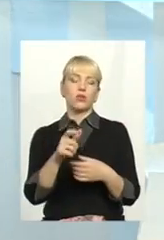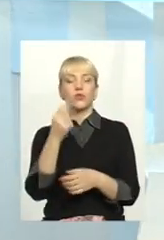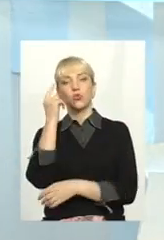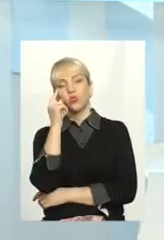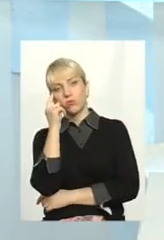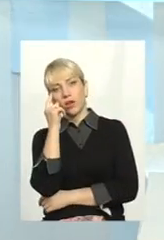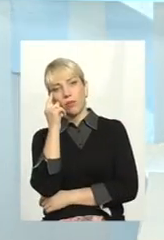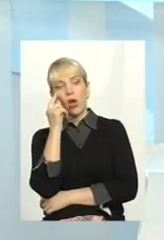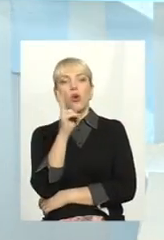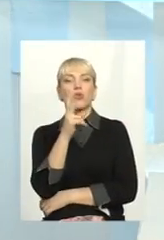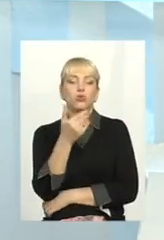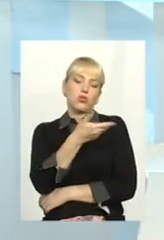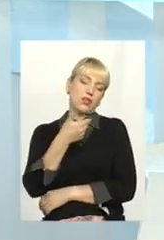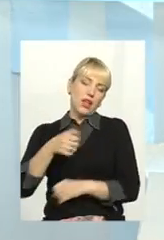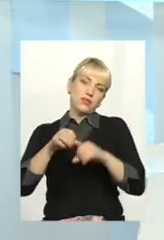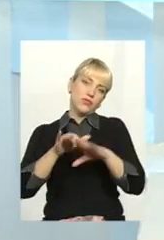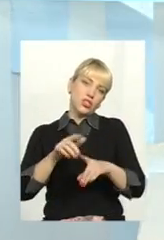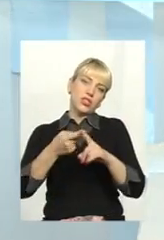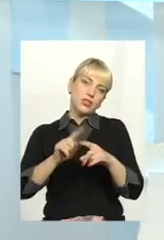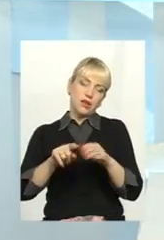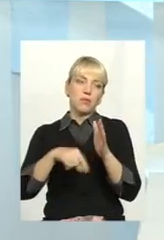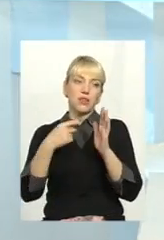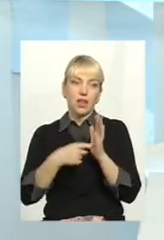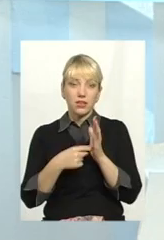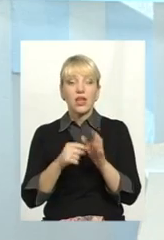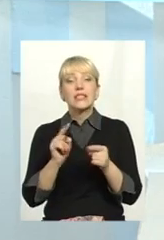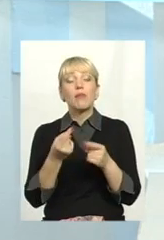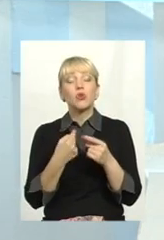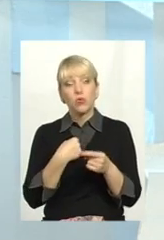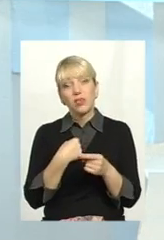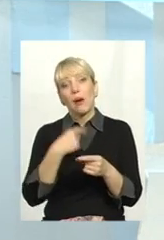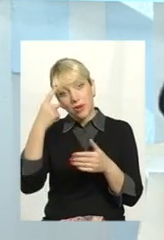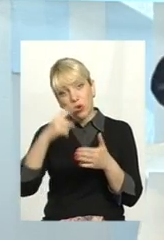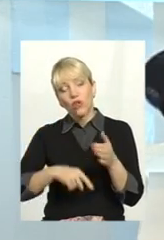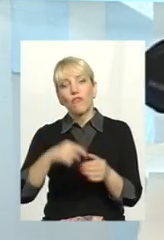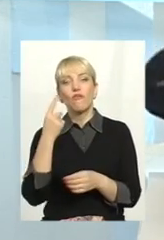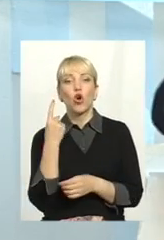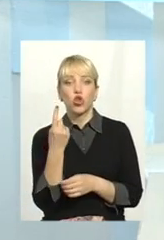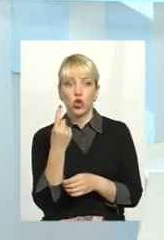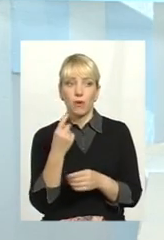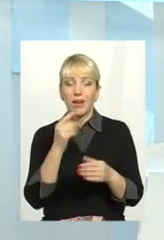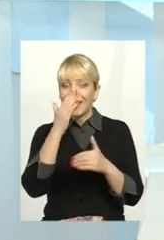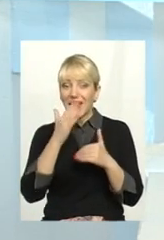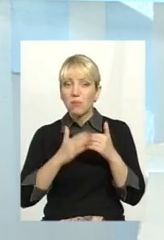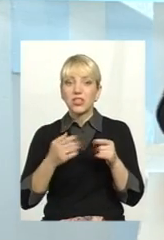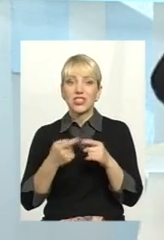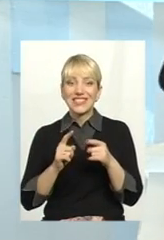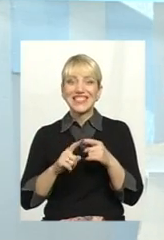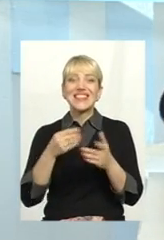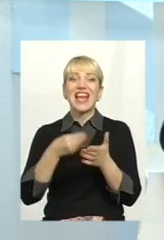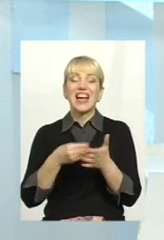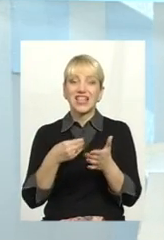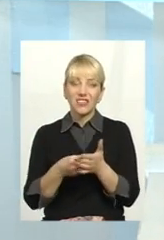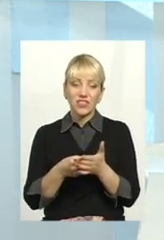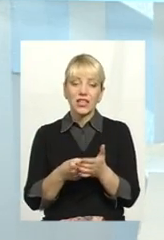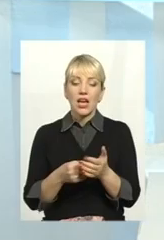і думаємо, хто за нас вирішить це питання. Саме тому я переконаний в одному. Ось найближчі ці тарифні катаклизми, коли почнуть